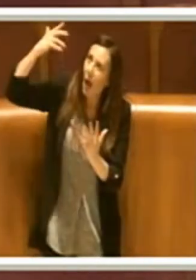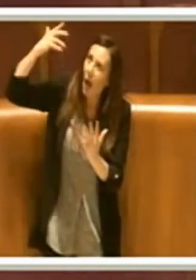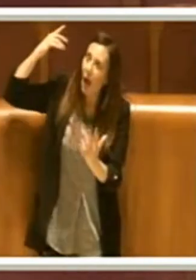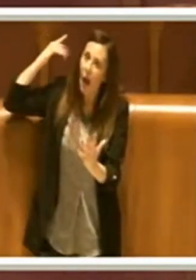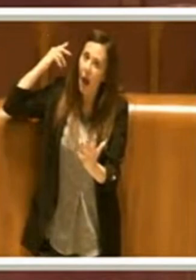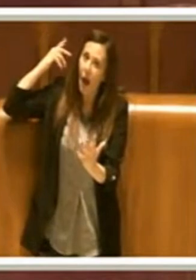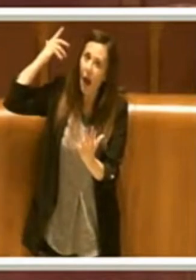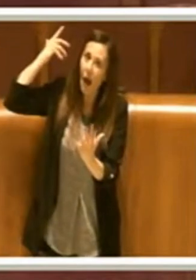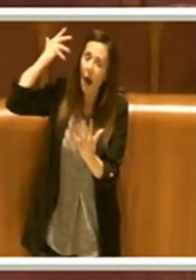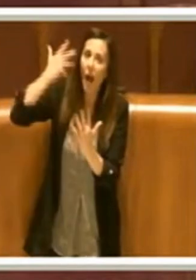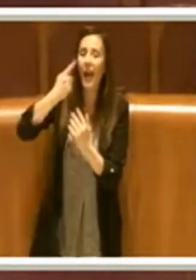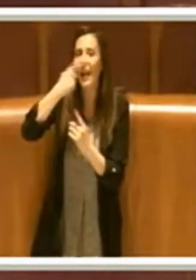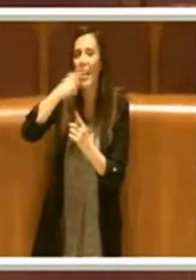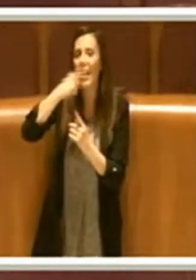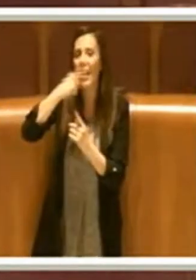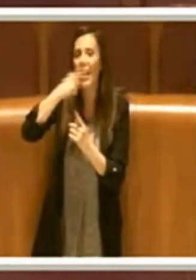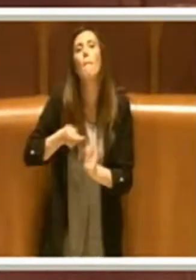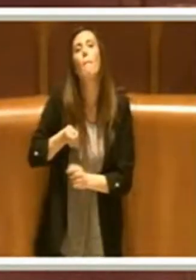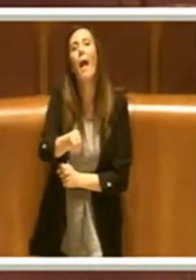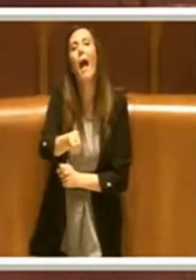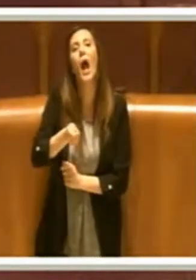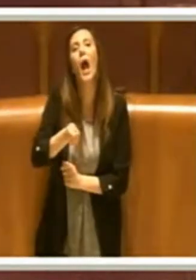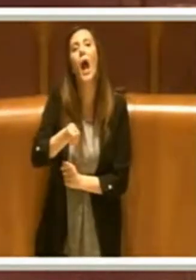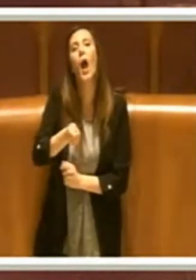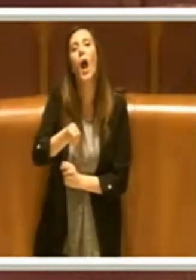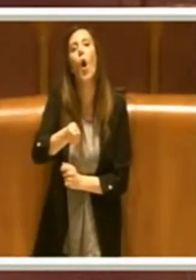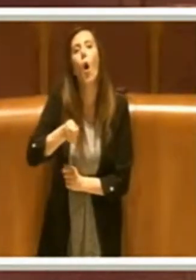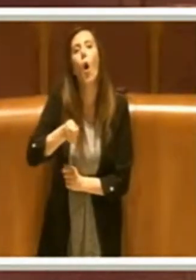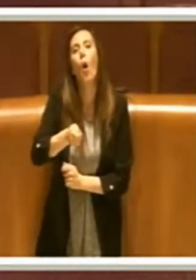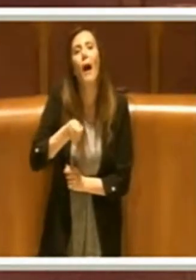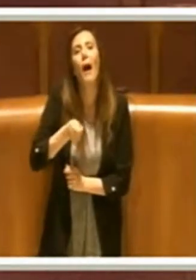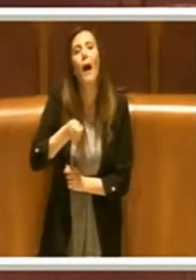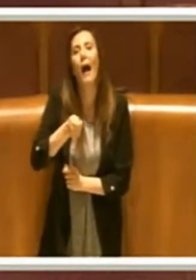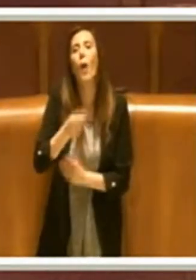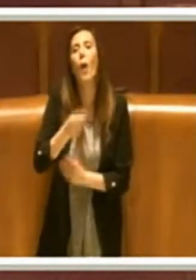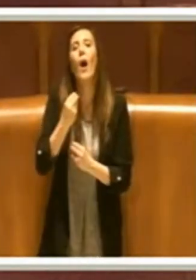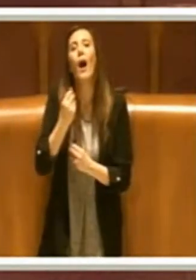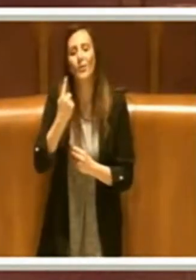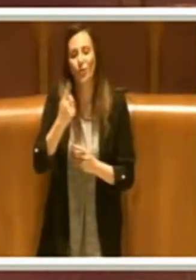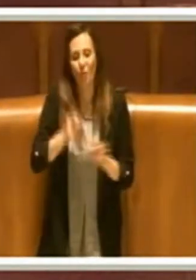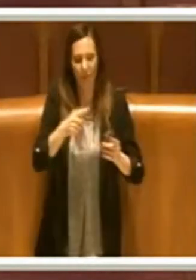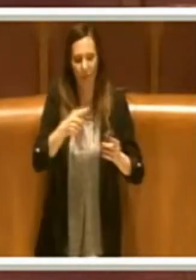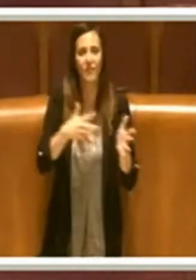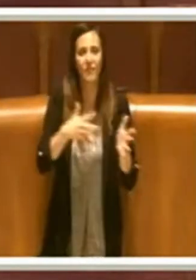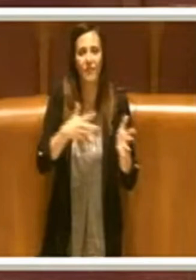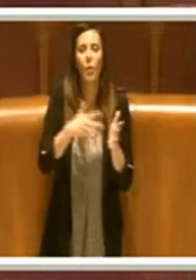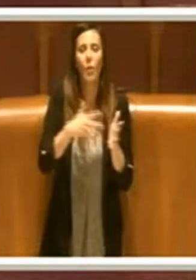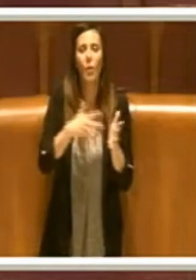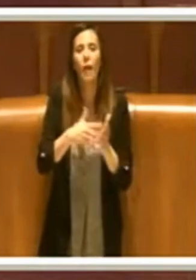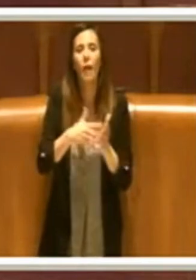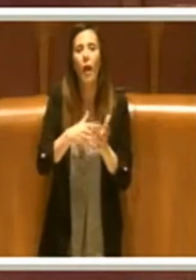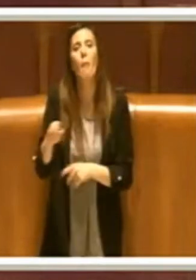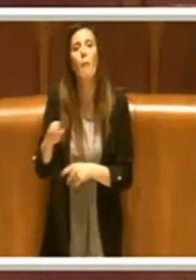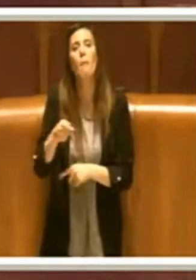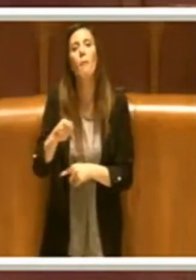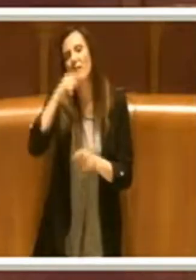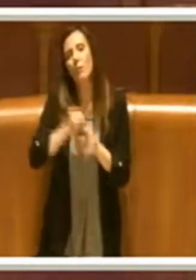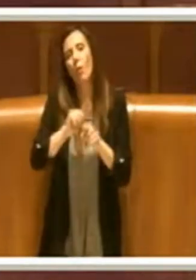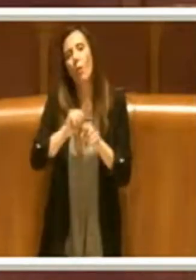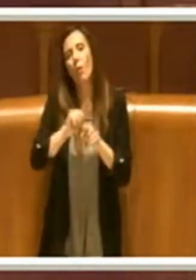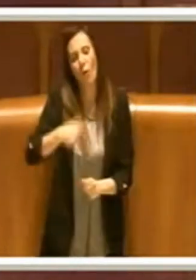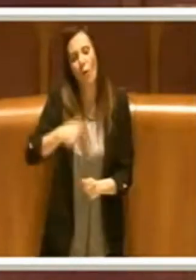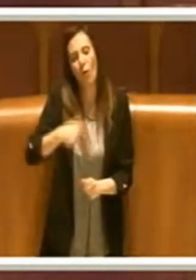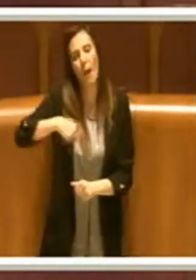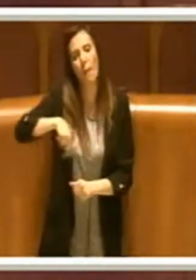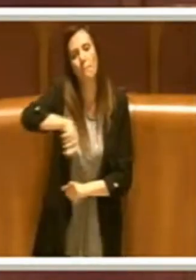Bancomat a cui attingere nei momenti di difficoltà. Quindi prendiamo